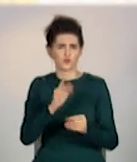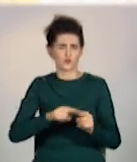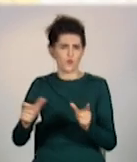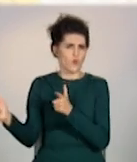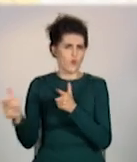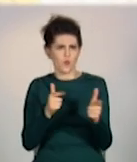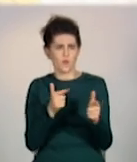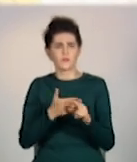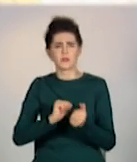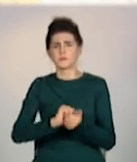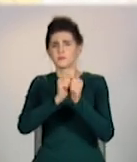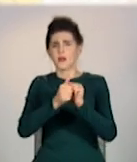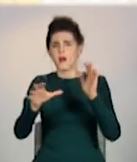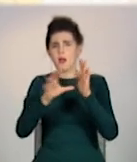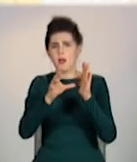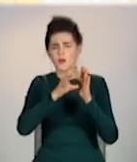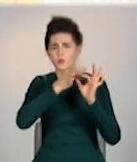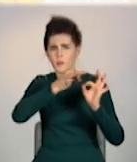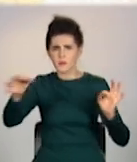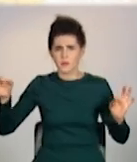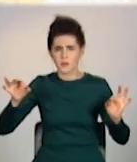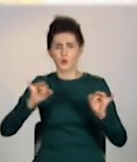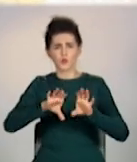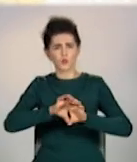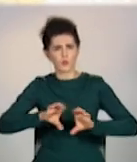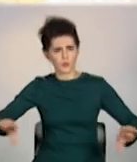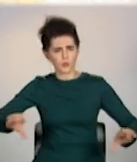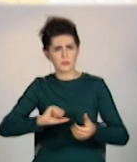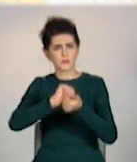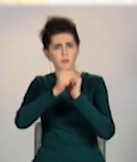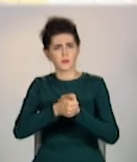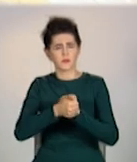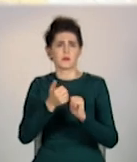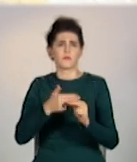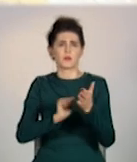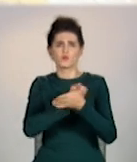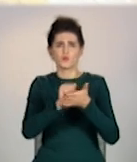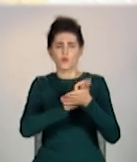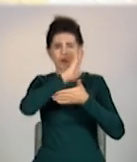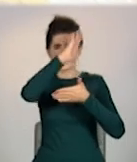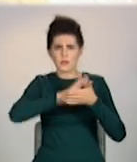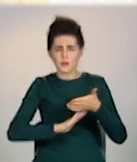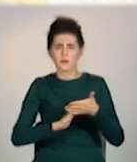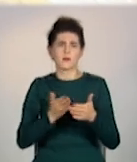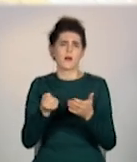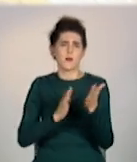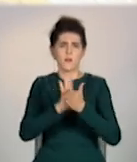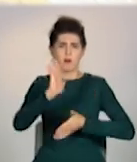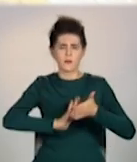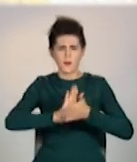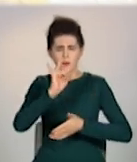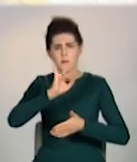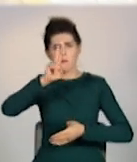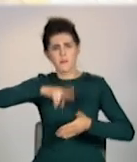Замінена електрика, замінена сантехніка, були поштукатурені стіни, пошпаклювано покрашено,